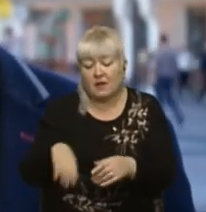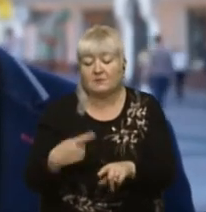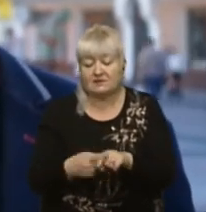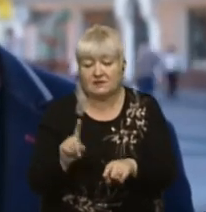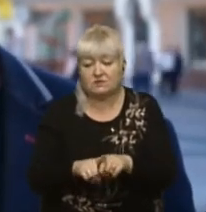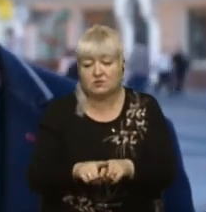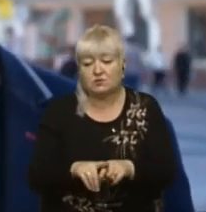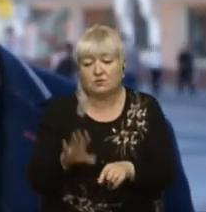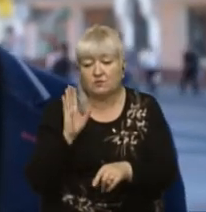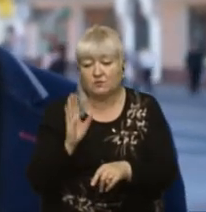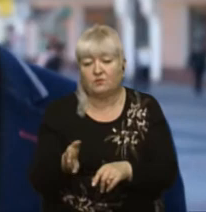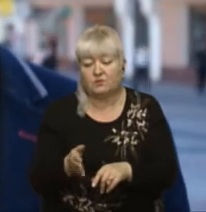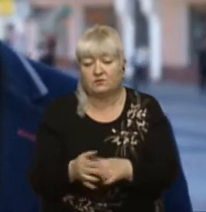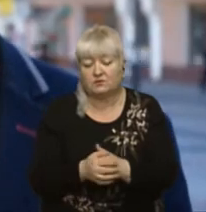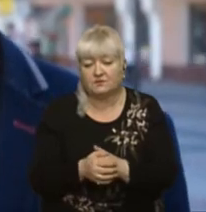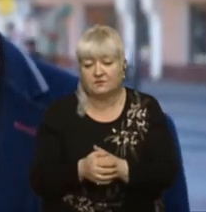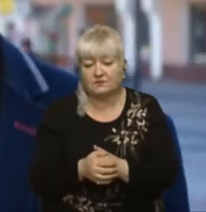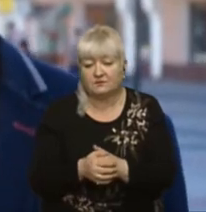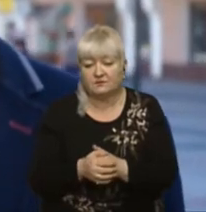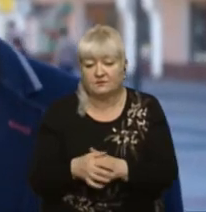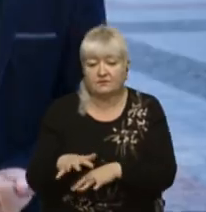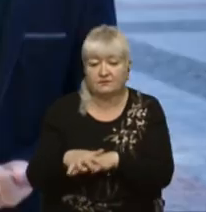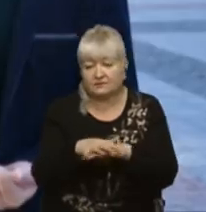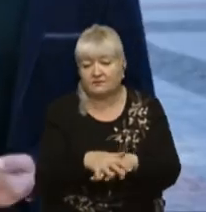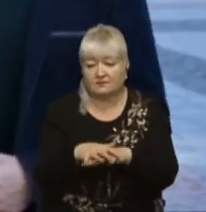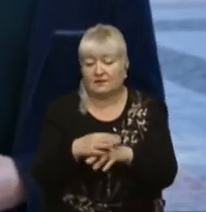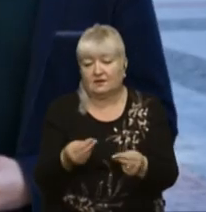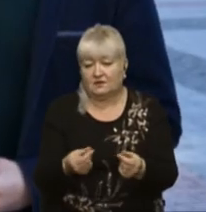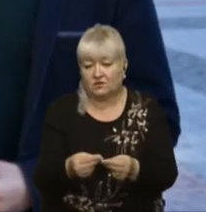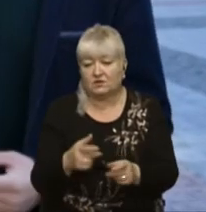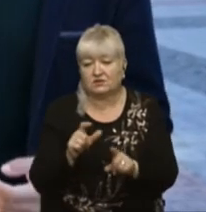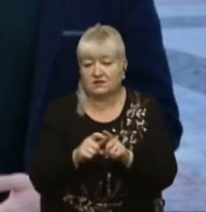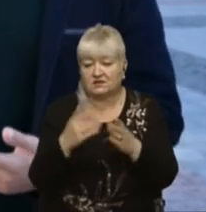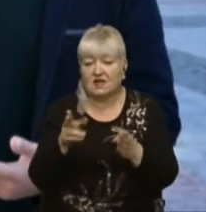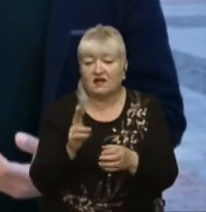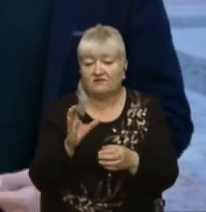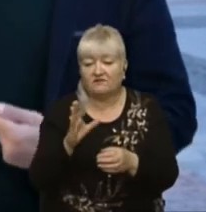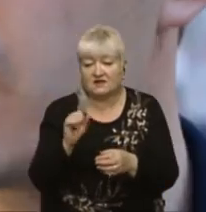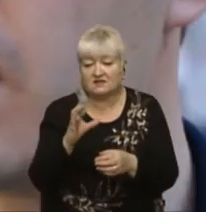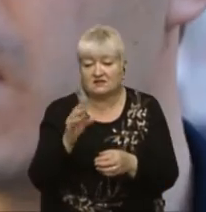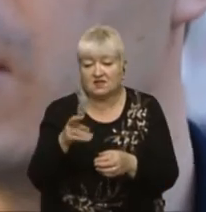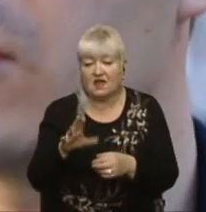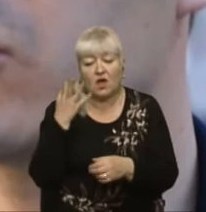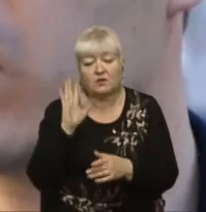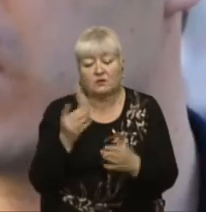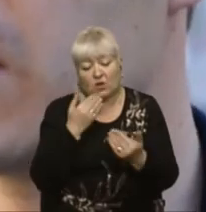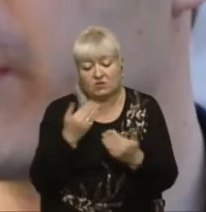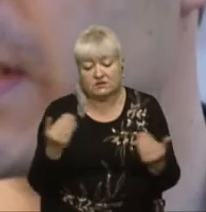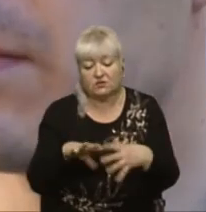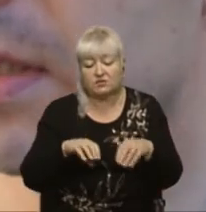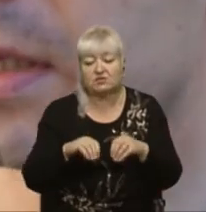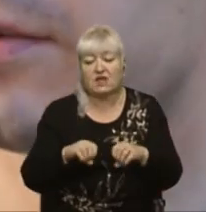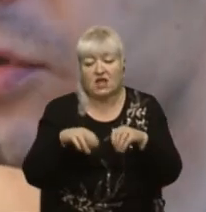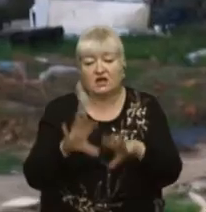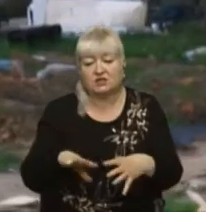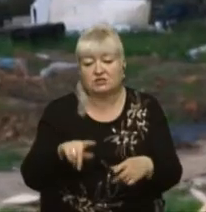будуть поступати ці компенсації. За словами Зиновія Кваснія, коли буде остаточне рішення експертів,